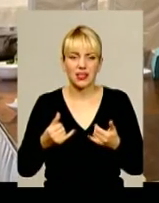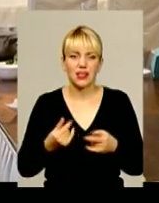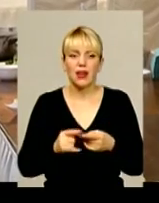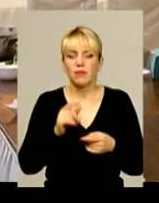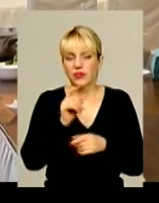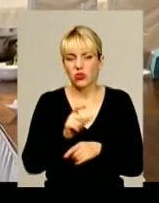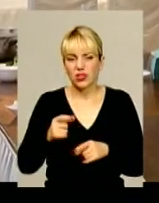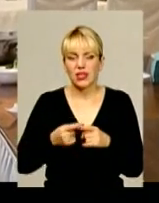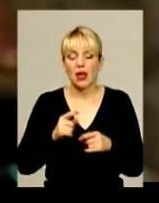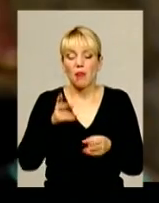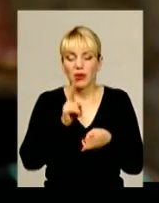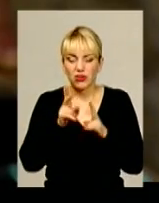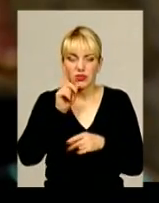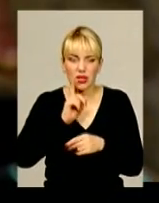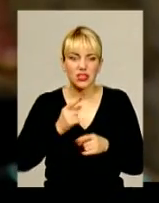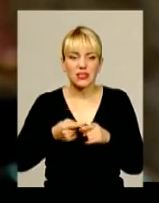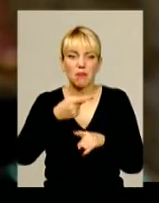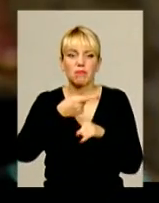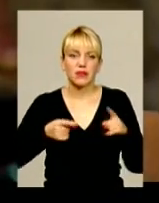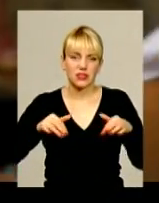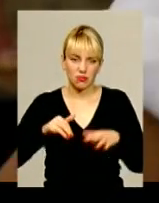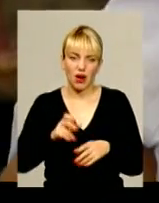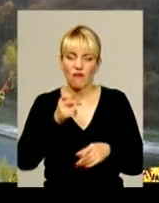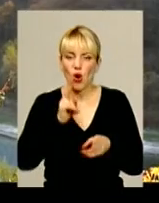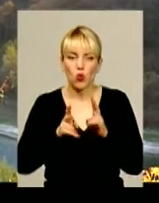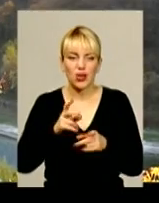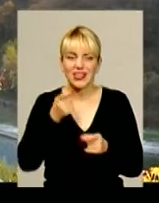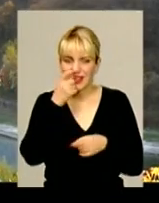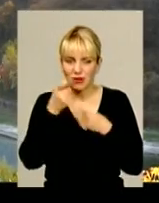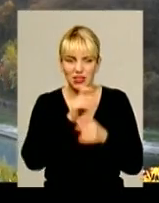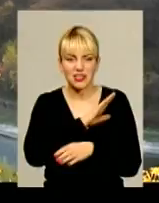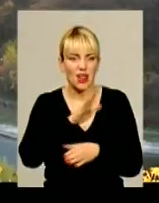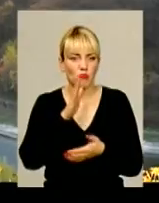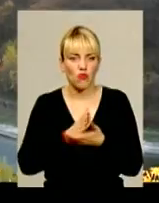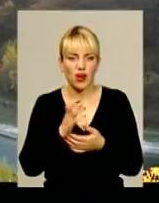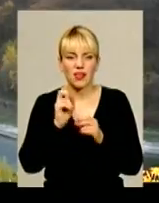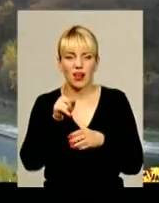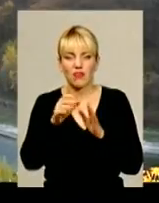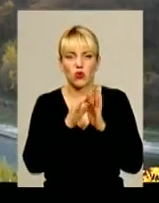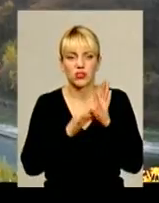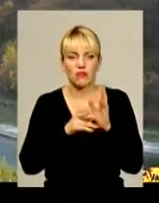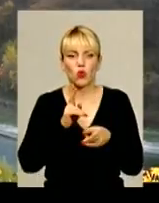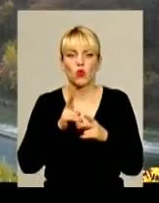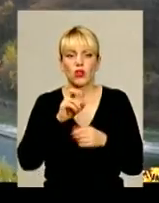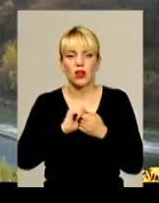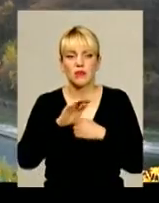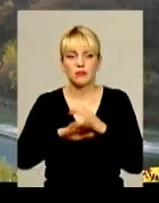смачну страву – це лише пів справи. Насправді в кулінарії дрібниць не буває. Як ви оцінюєте кухню в Кам'янці?